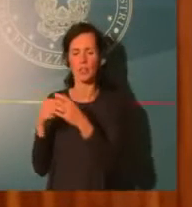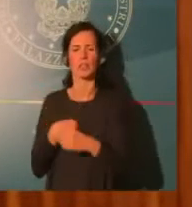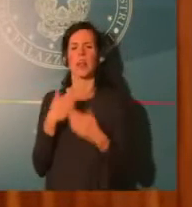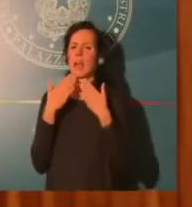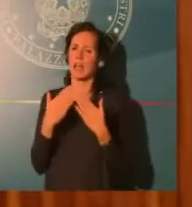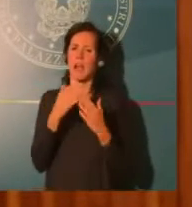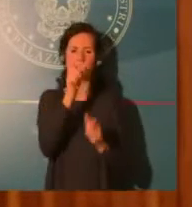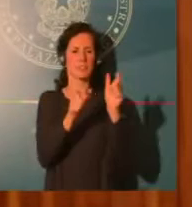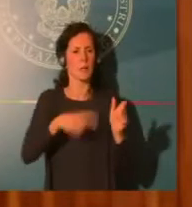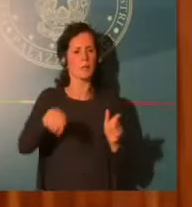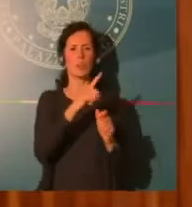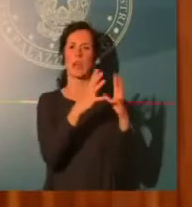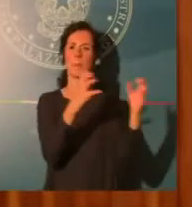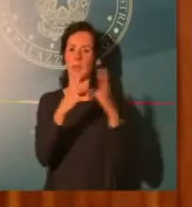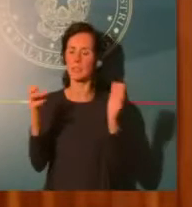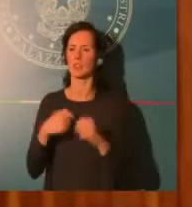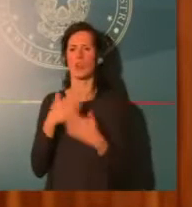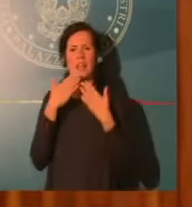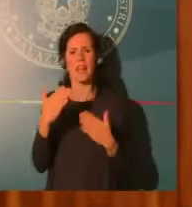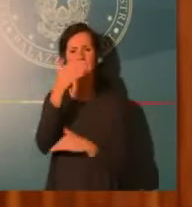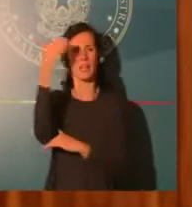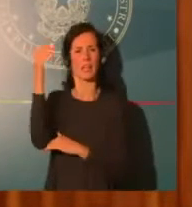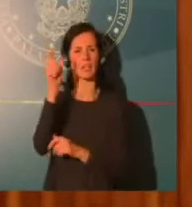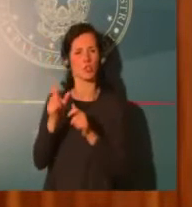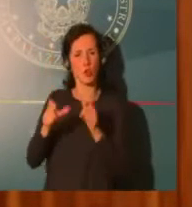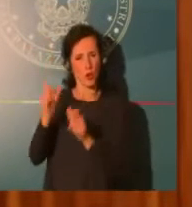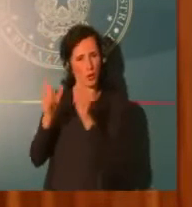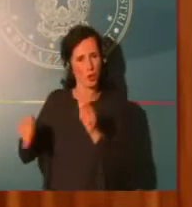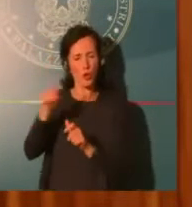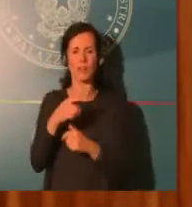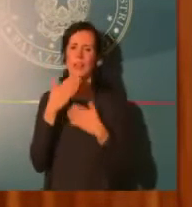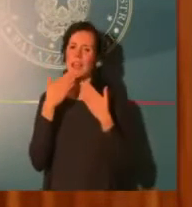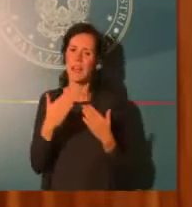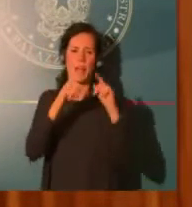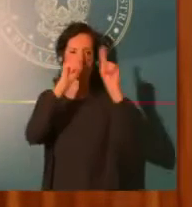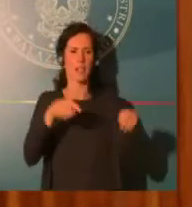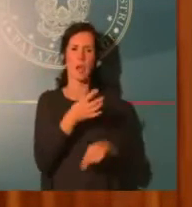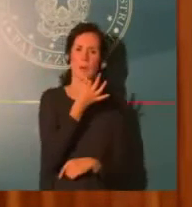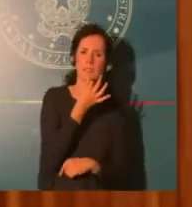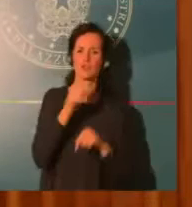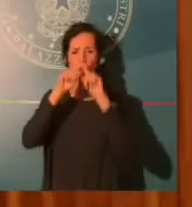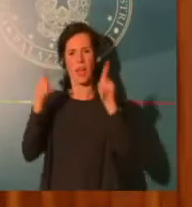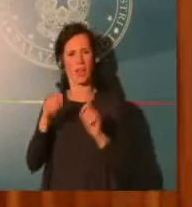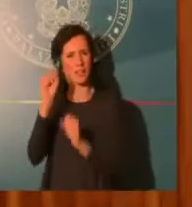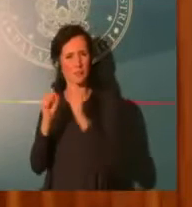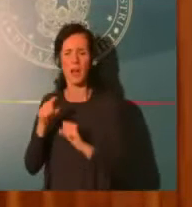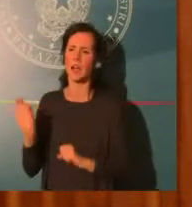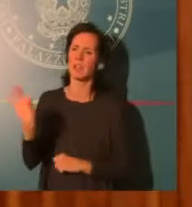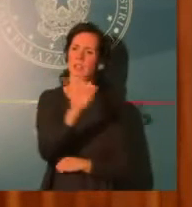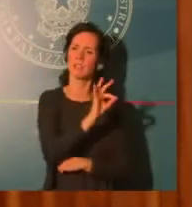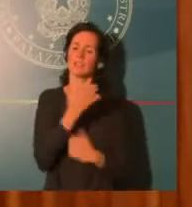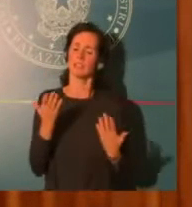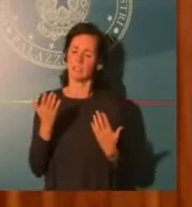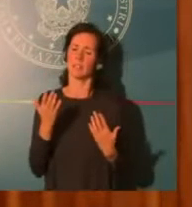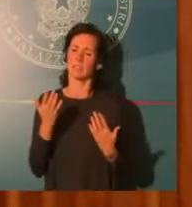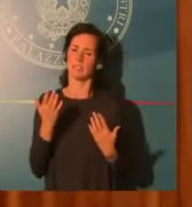ci stanno mandando dei messaggi dicendo ce la faremo, continueremo a lavorare, avremo qualche orario